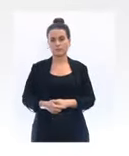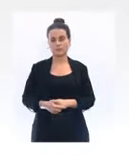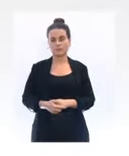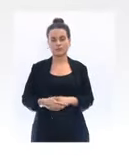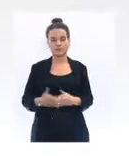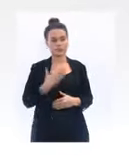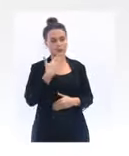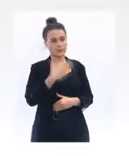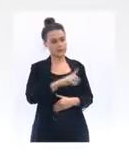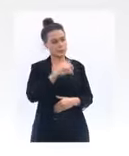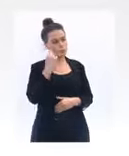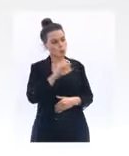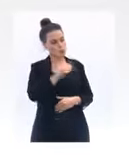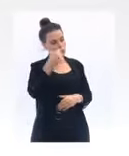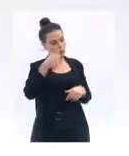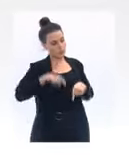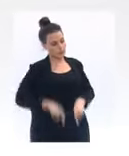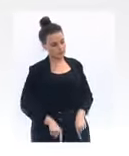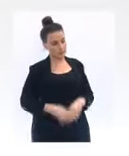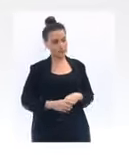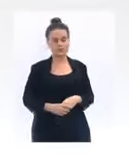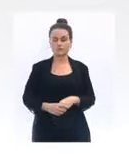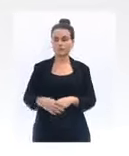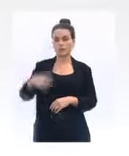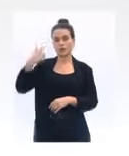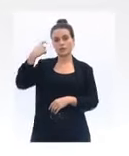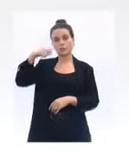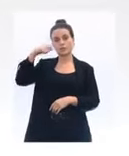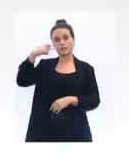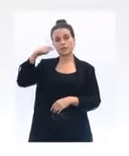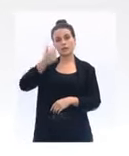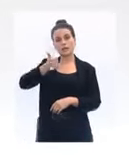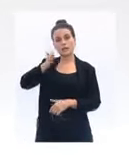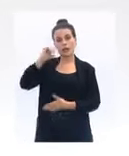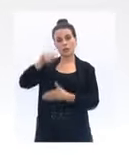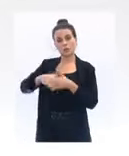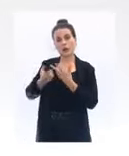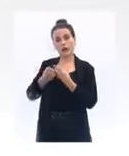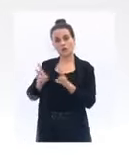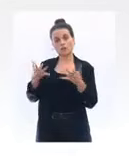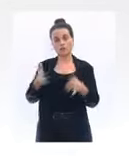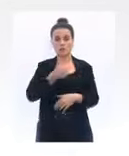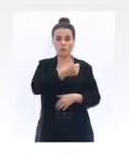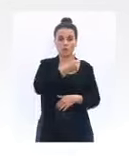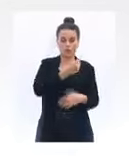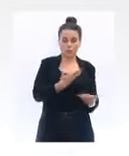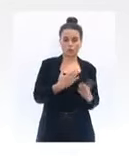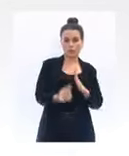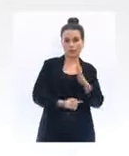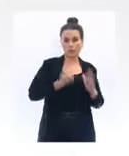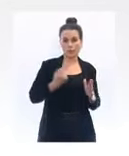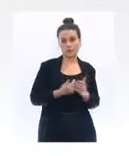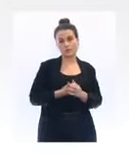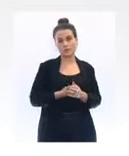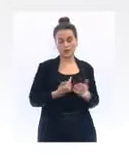Merci, monsieur le Premier ministre. Le Président de la République l'a annoncé hier, vous venez de le rappeler aujourd'hui, pendant le nouveau confinement, les écoles,